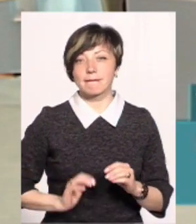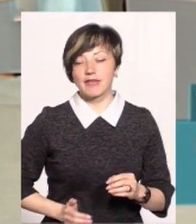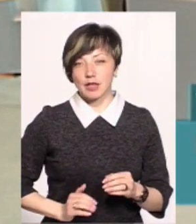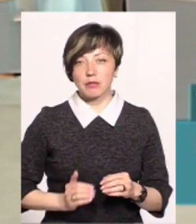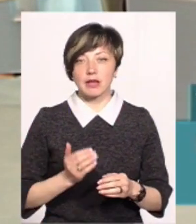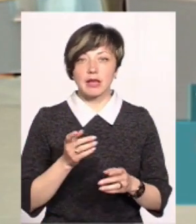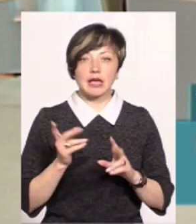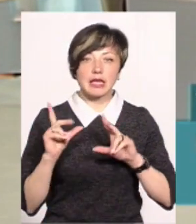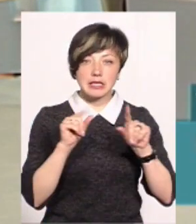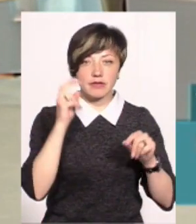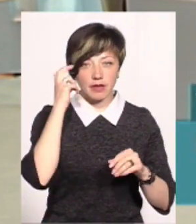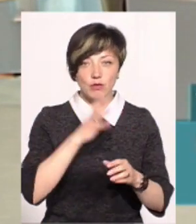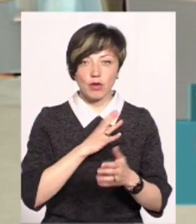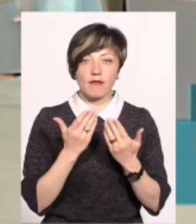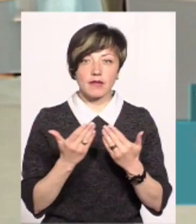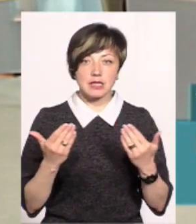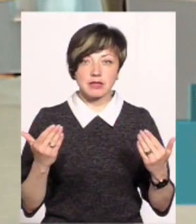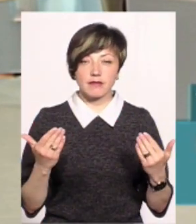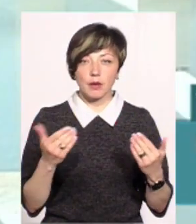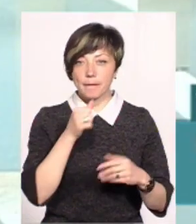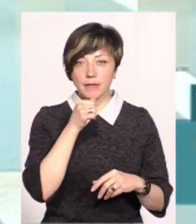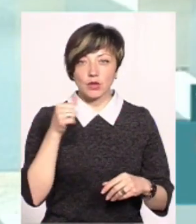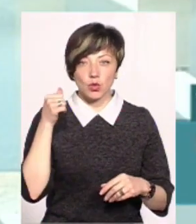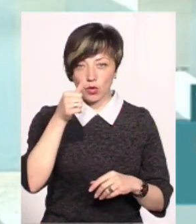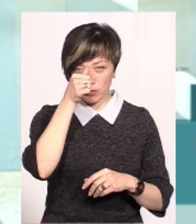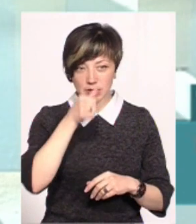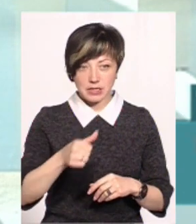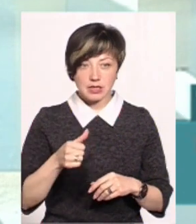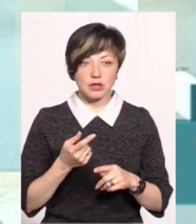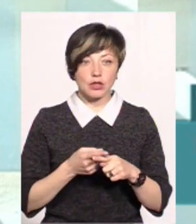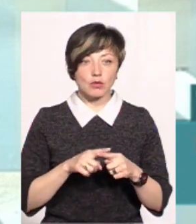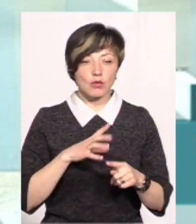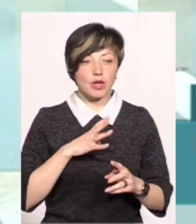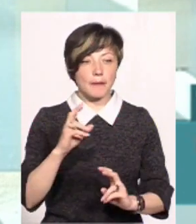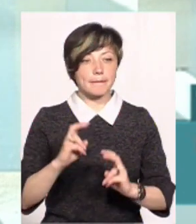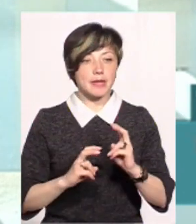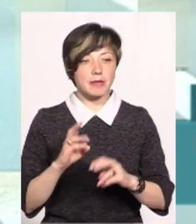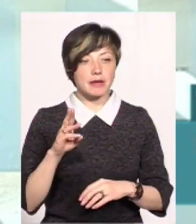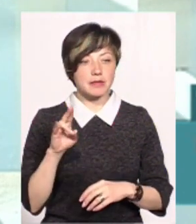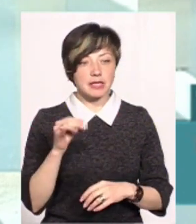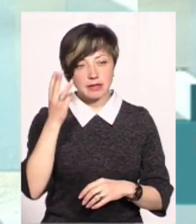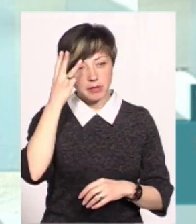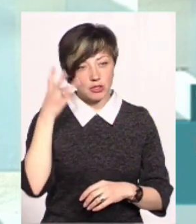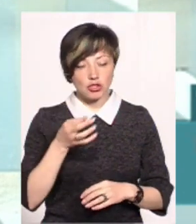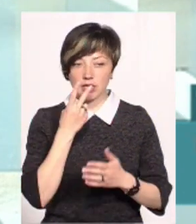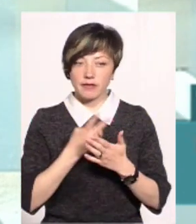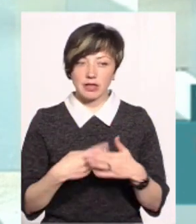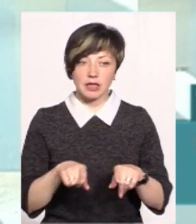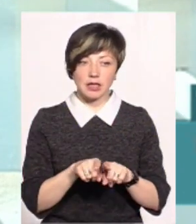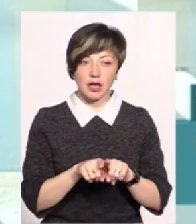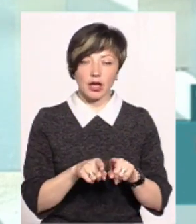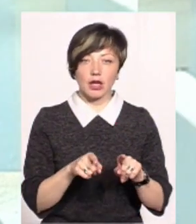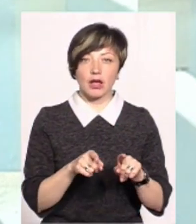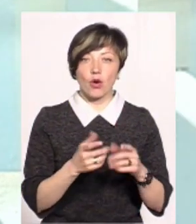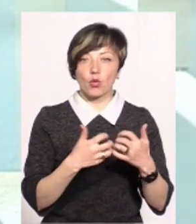там... Я знаю, що їздили в Києві була виставка буквально минулого місяця. То були підприємці з Хмельниччини, дивилися на такі